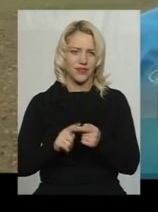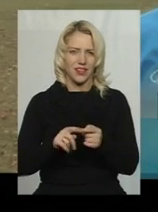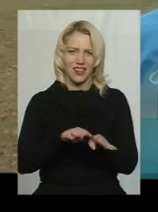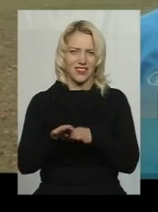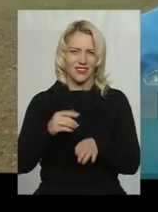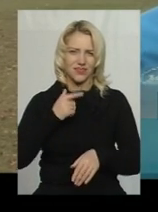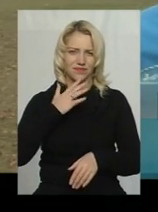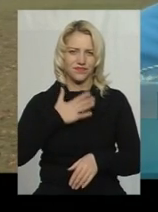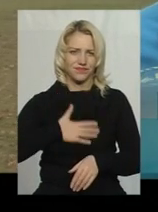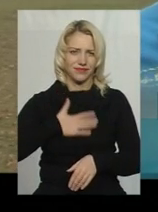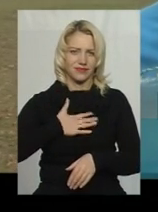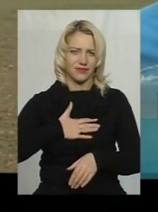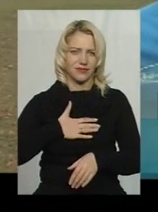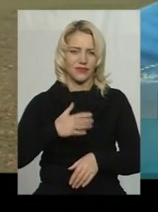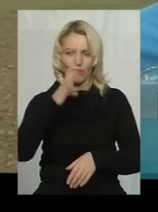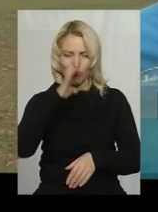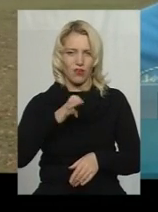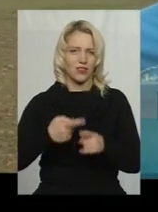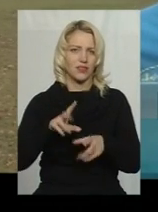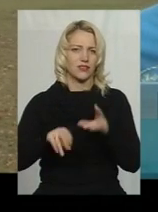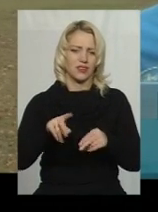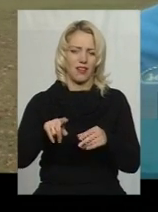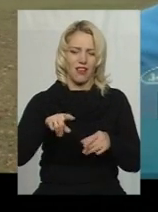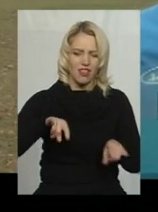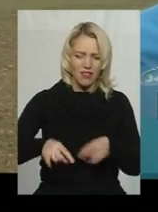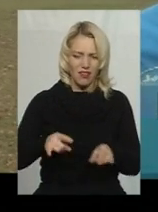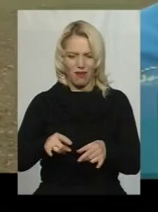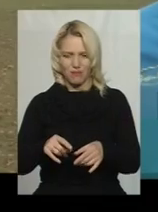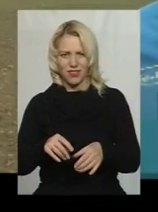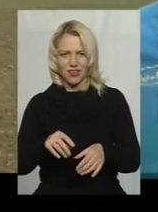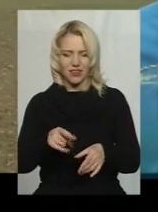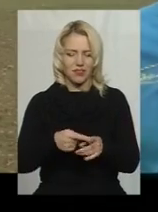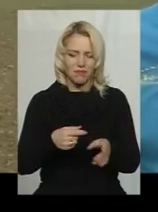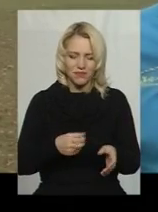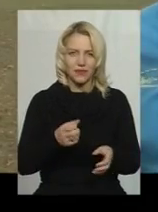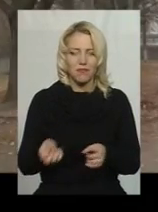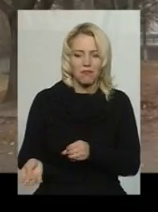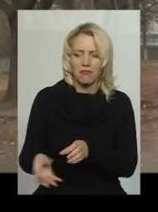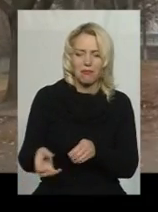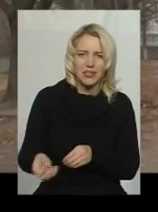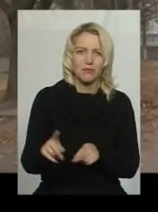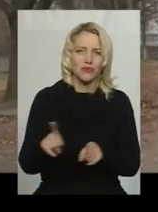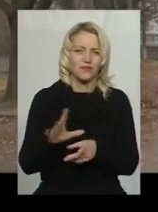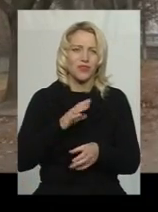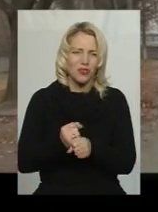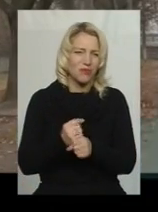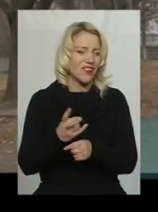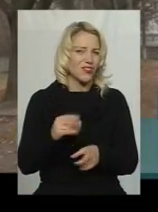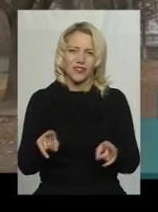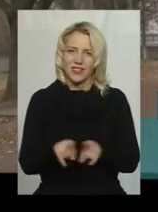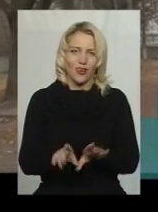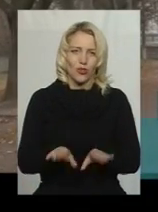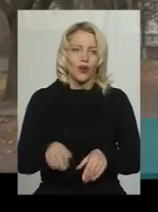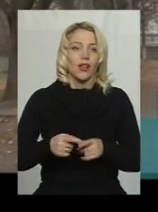поганий. І ямки, і кочки ми вже підсипали, там робили, але він все одно. В школі навчається понад тисячі